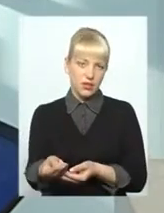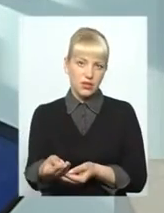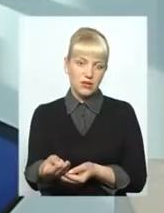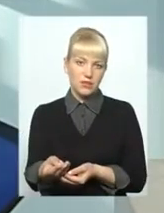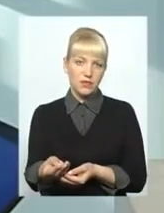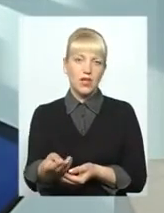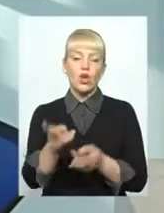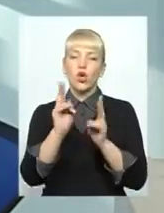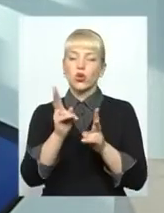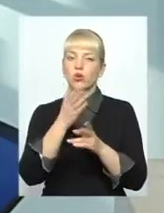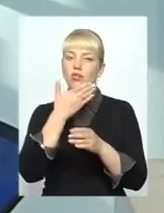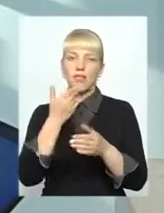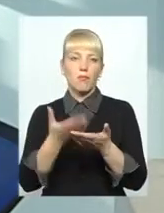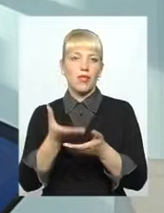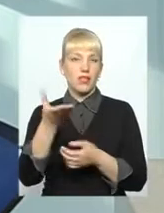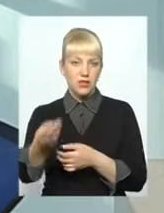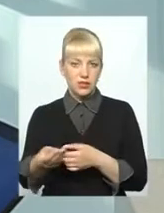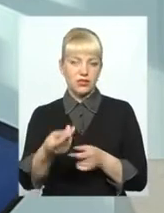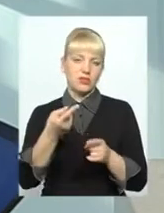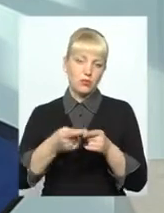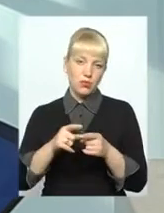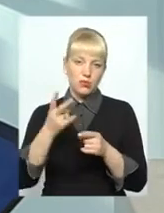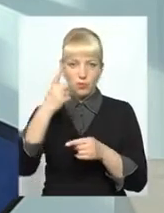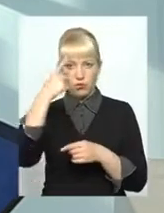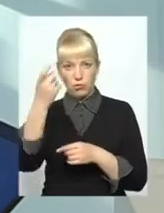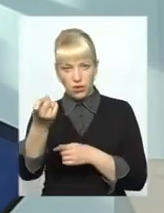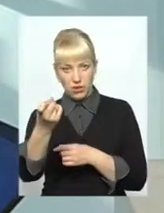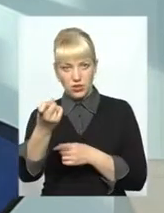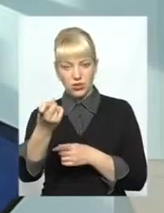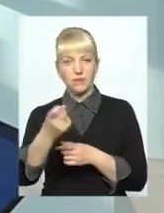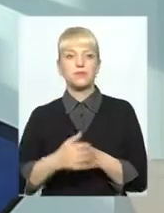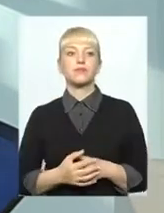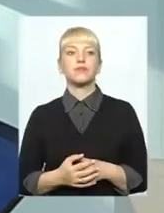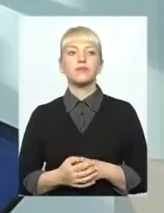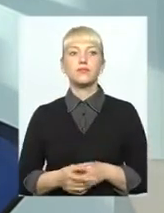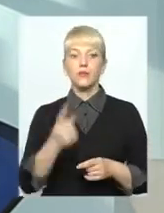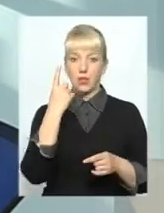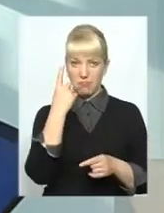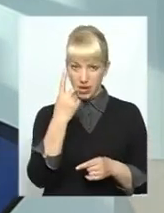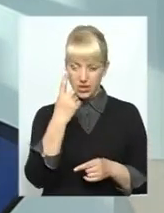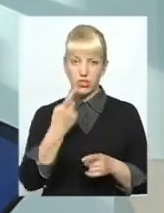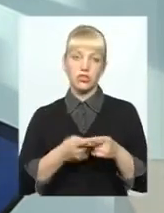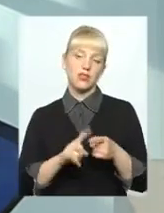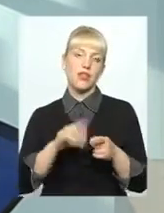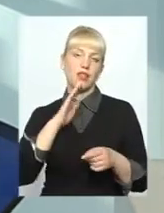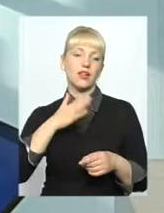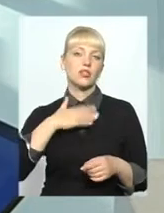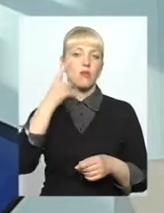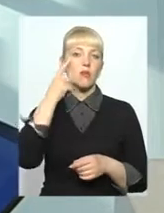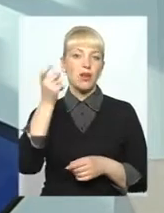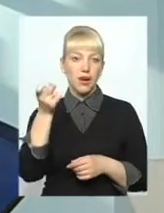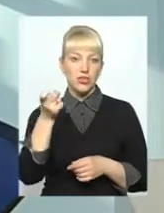хто не проводить, ми надсилаємо попередження. Перший крок наш – це попередження